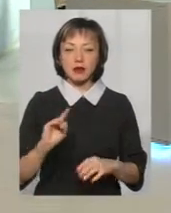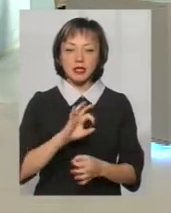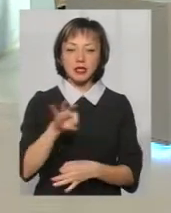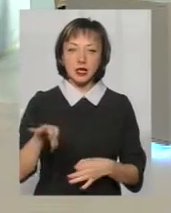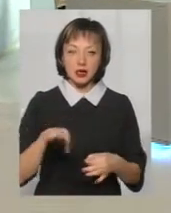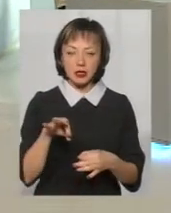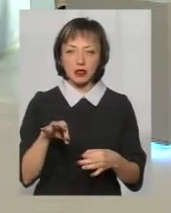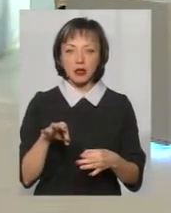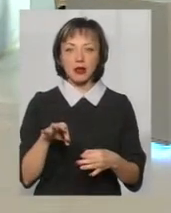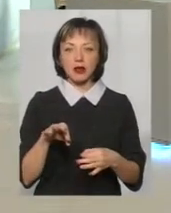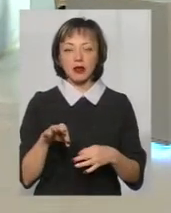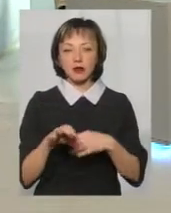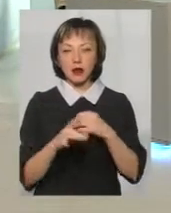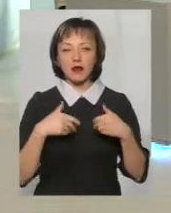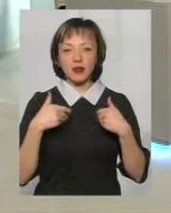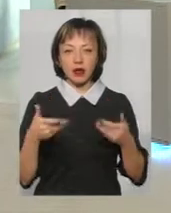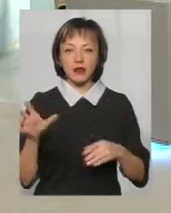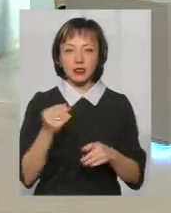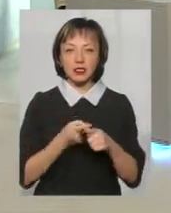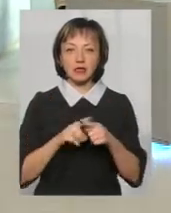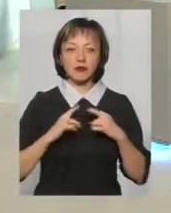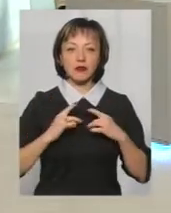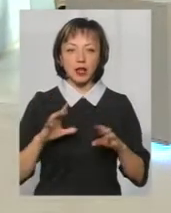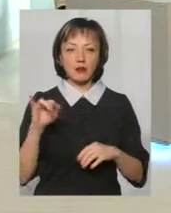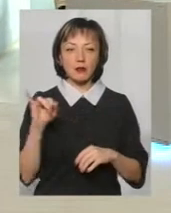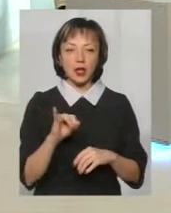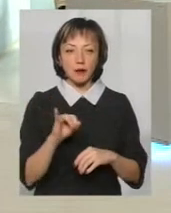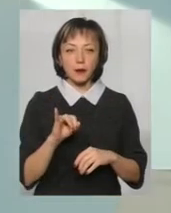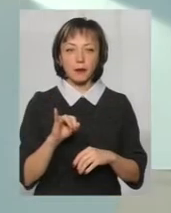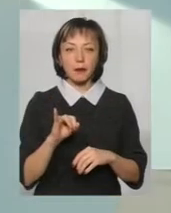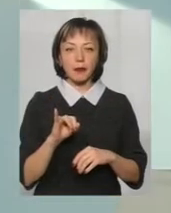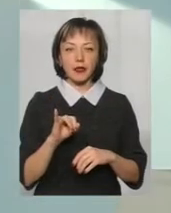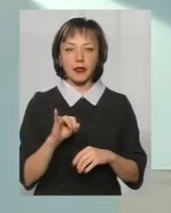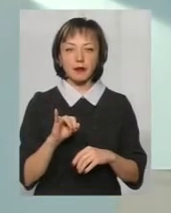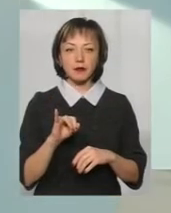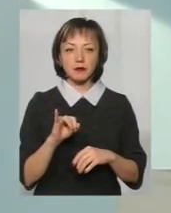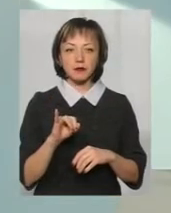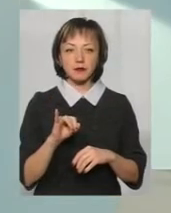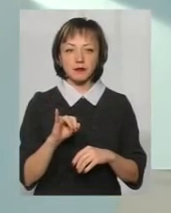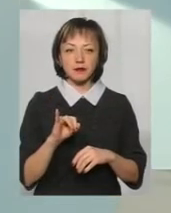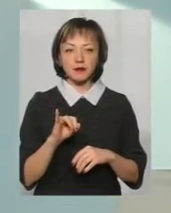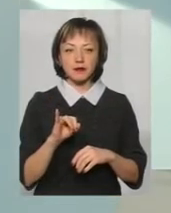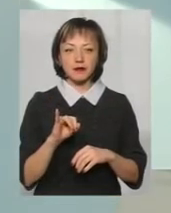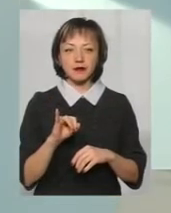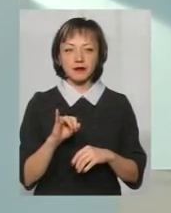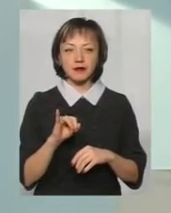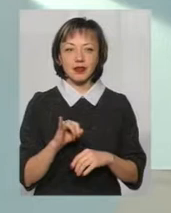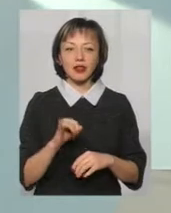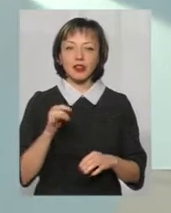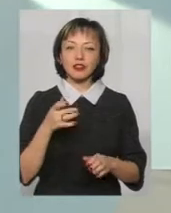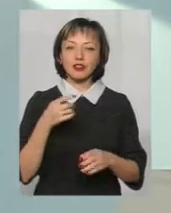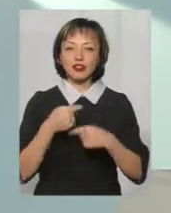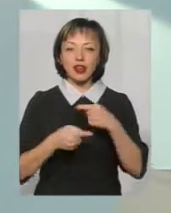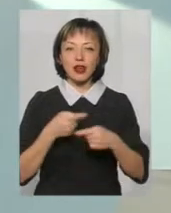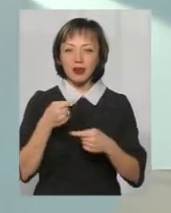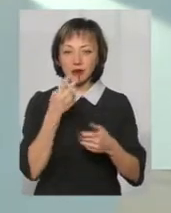обездолених. Тому я вітаю всіх з цим святом. І через призму всіх стратегій, всіх законів, всіх